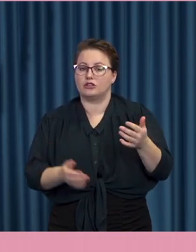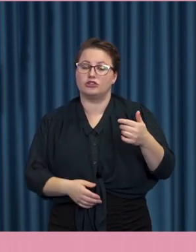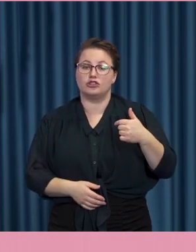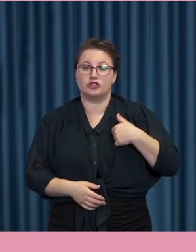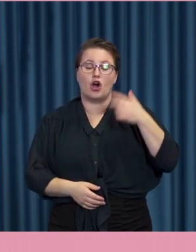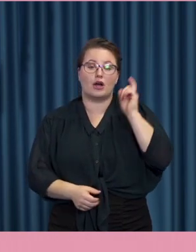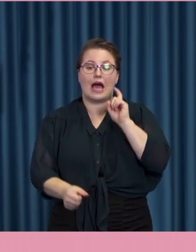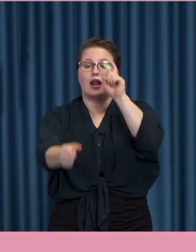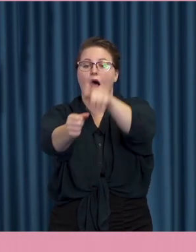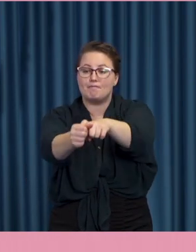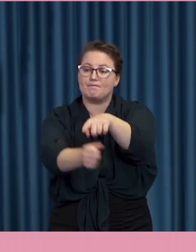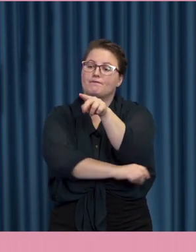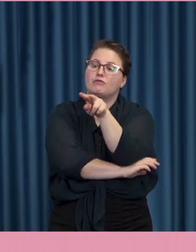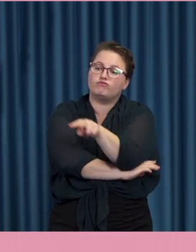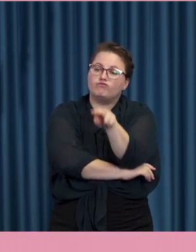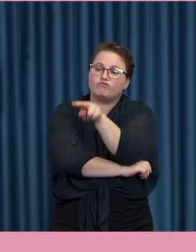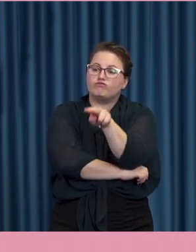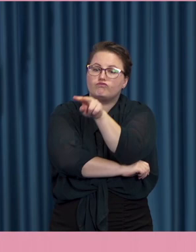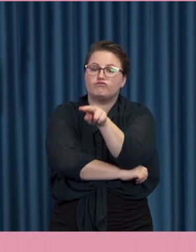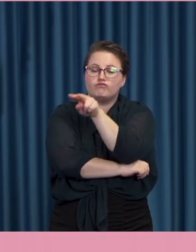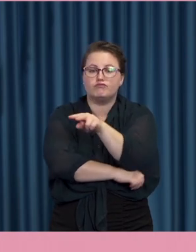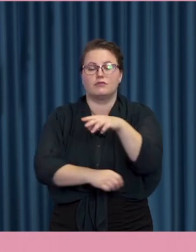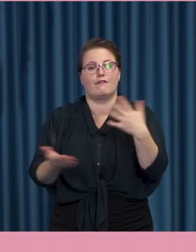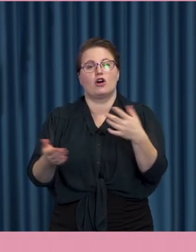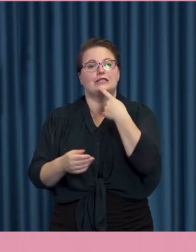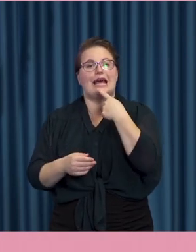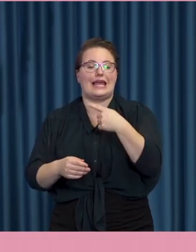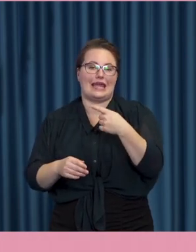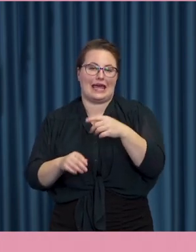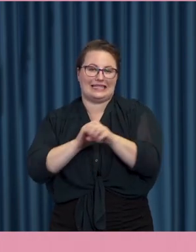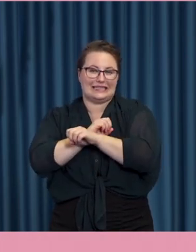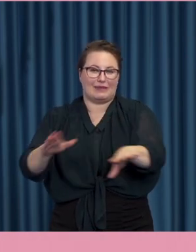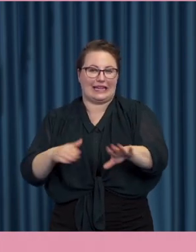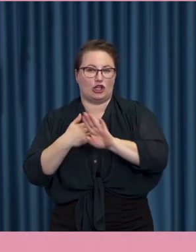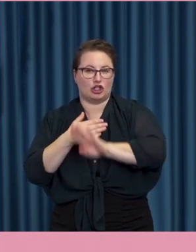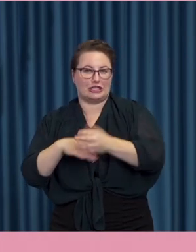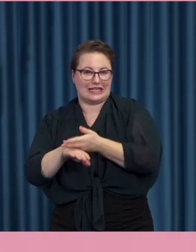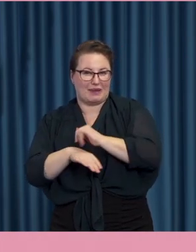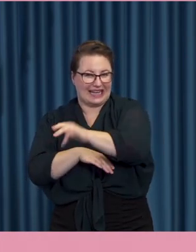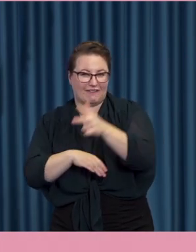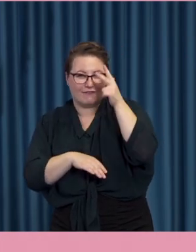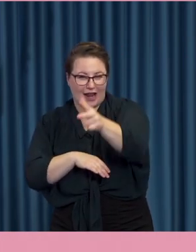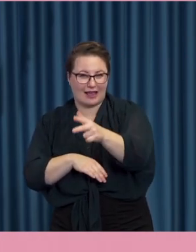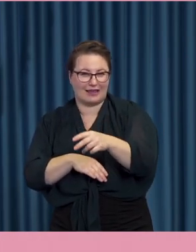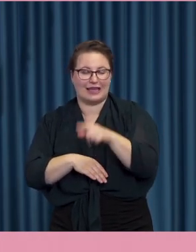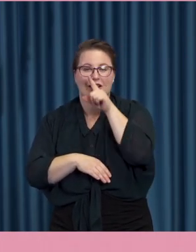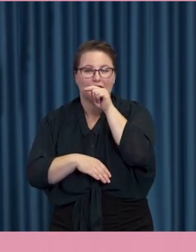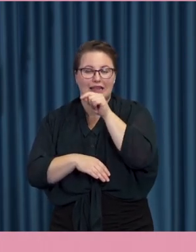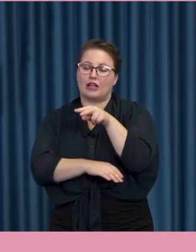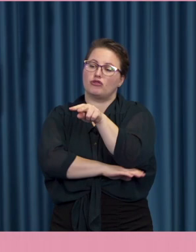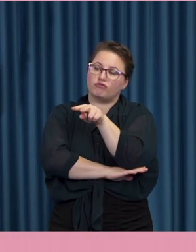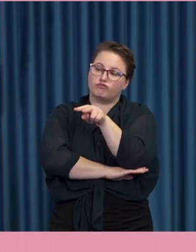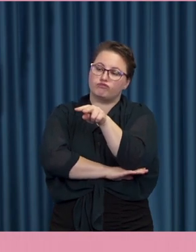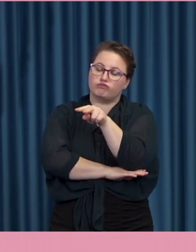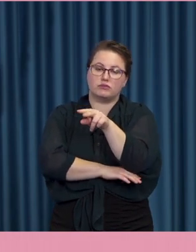smittskyddsexpert från Frankrike på Twitter och så. Det är ju en bra sak. Så informationen flödar mer